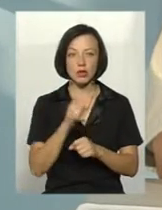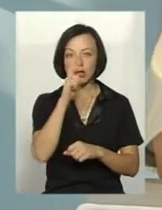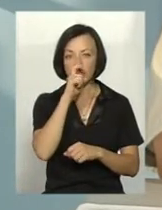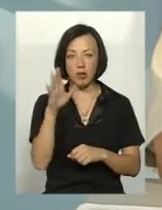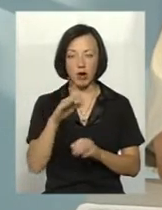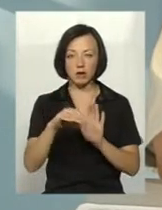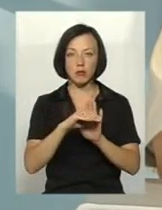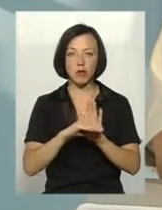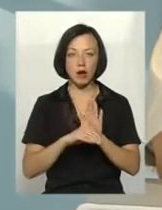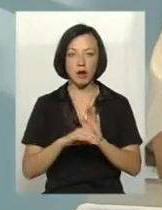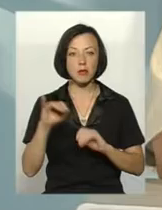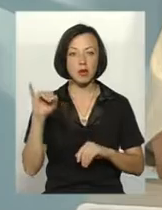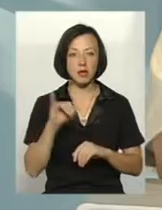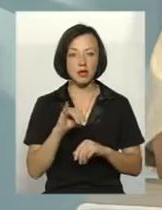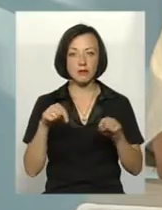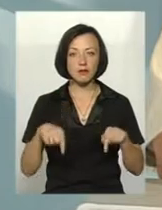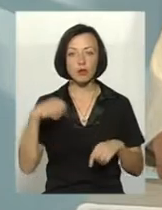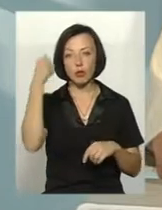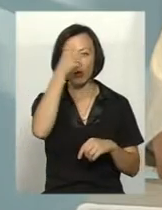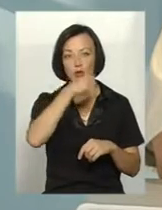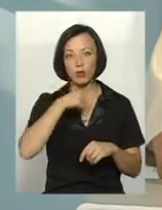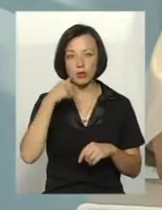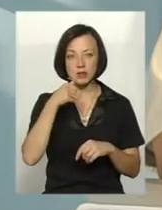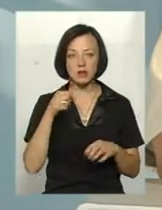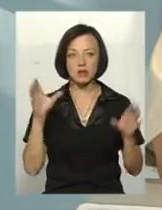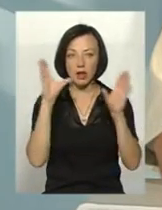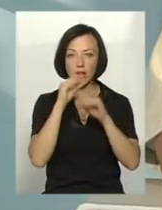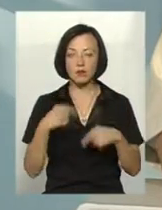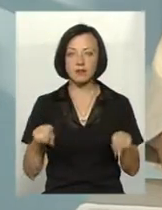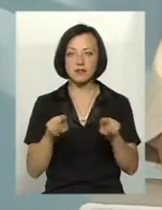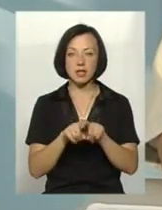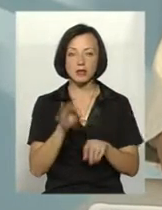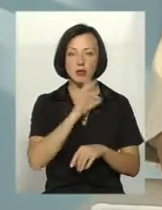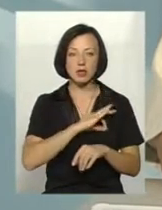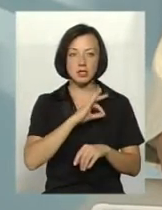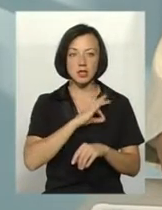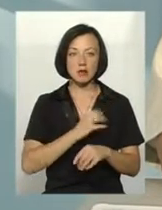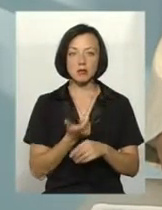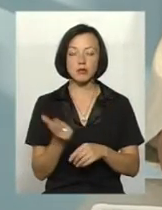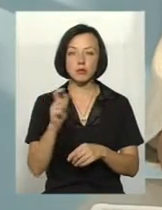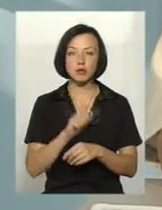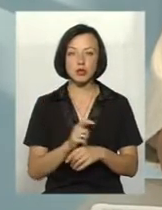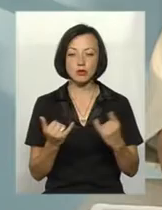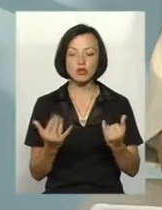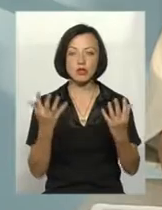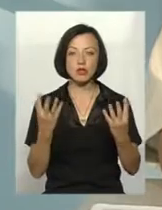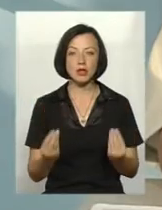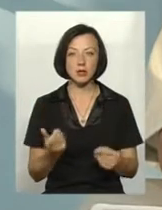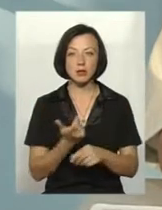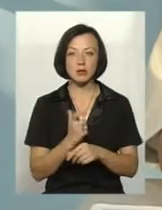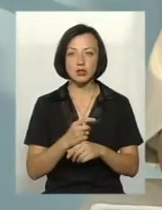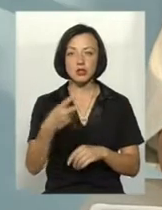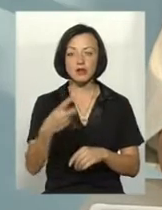непогана програма, і в цьому році вдалося, все-таки, в неї скористалося більше, на сьогодніший час, більше